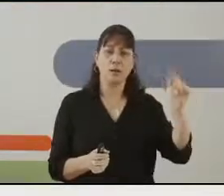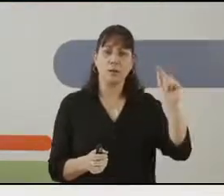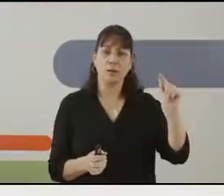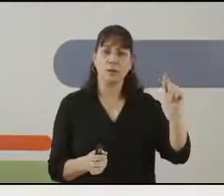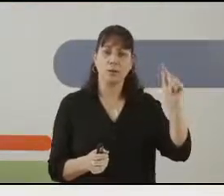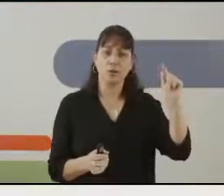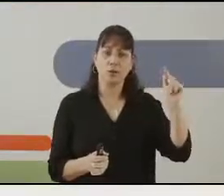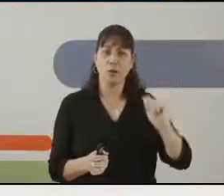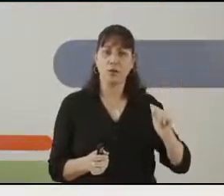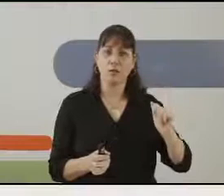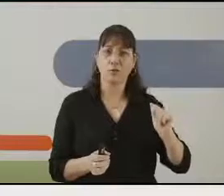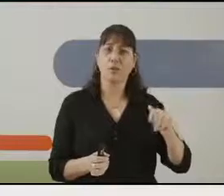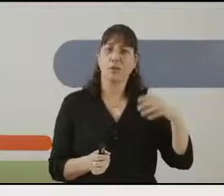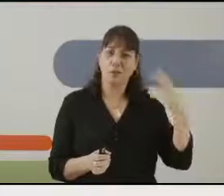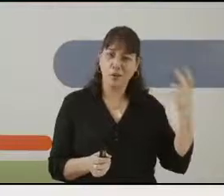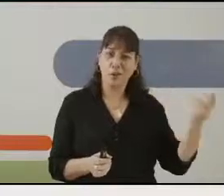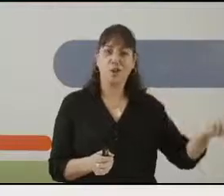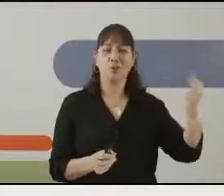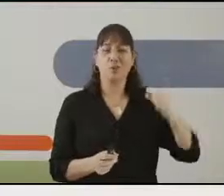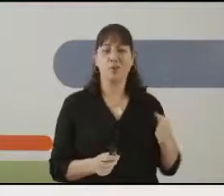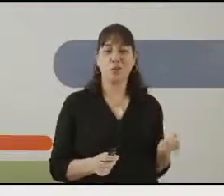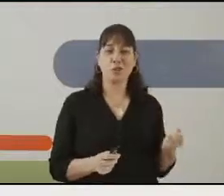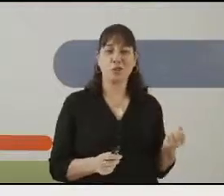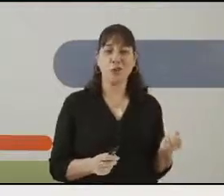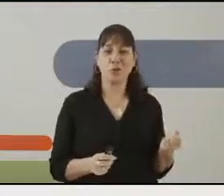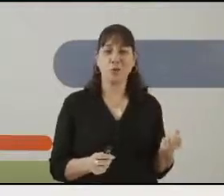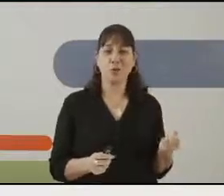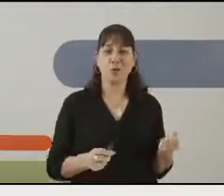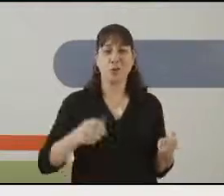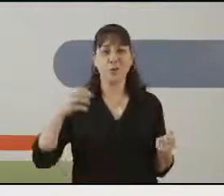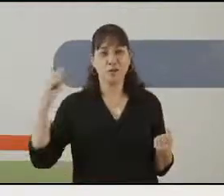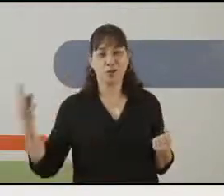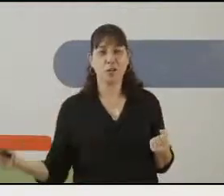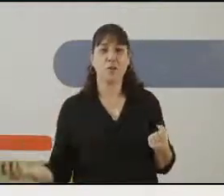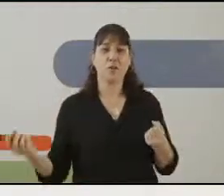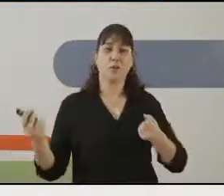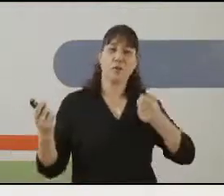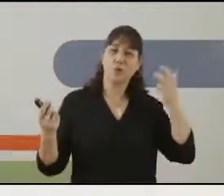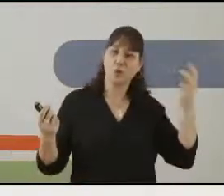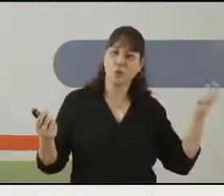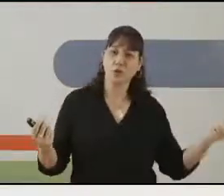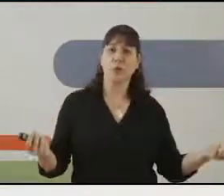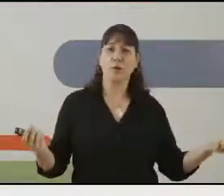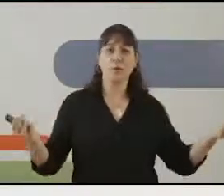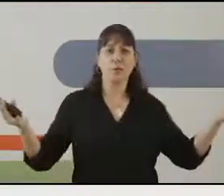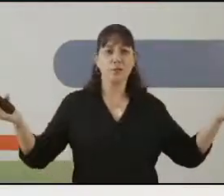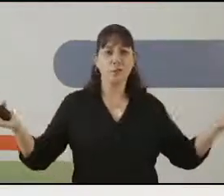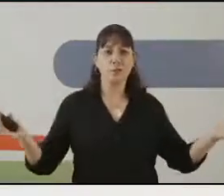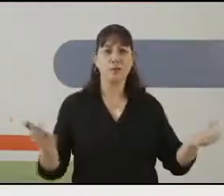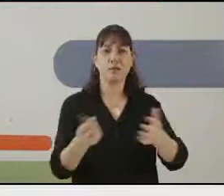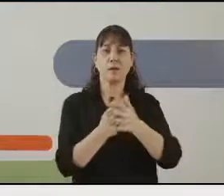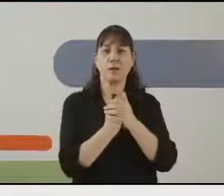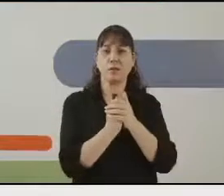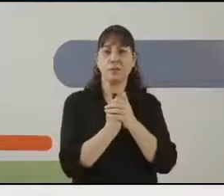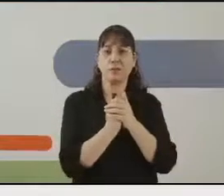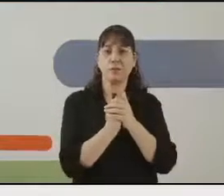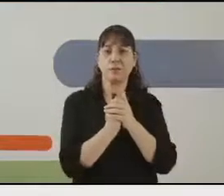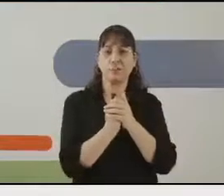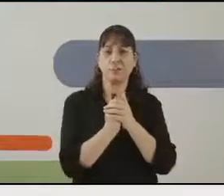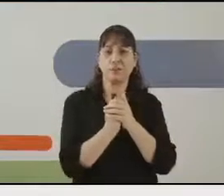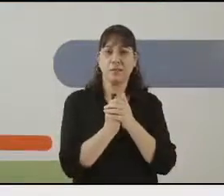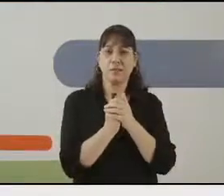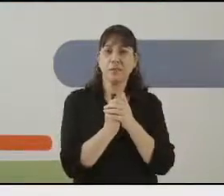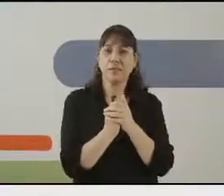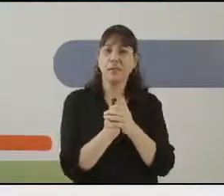4, 5, 6. נכון? עוד שישה בלונים. שישה בלונים ועוד שישה בלונים. זה שני מסר בלונים.